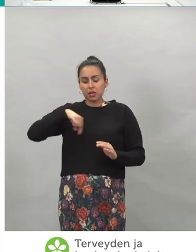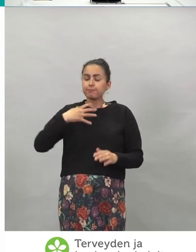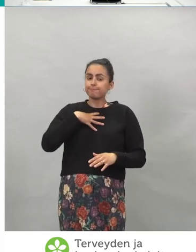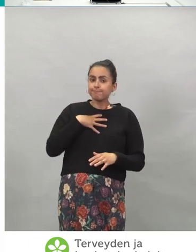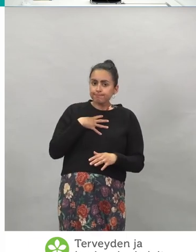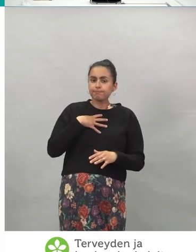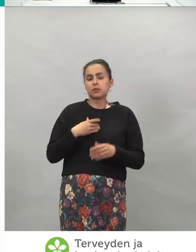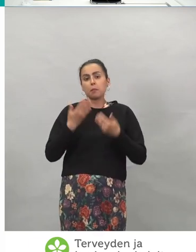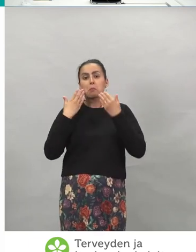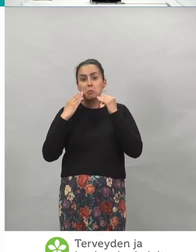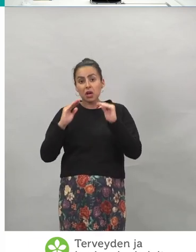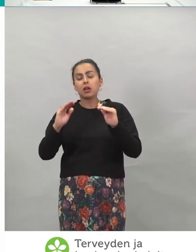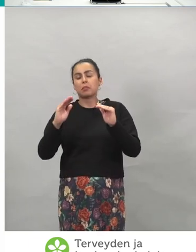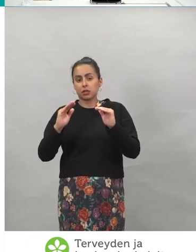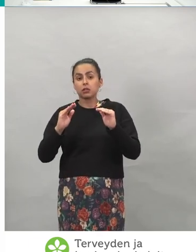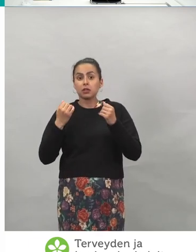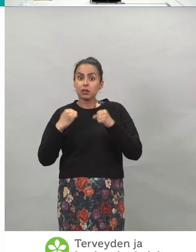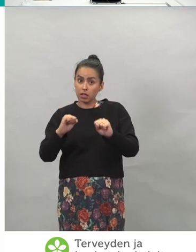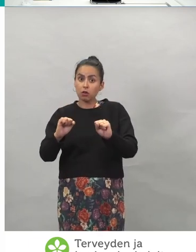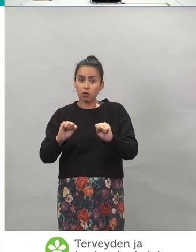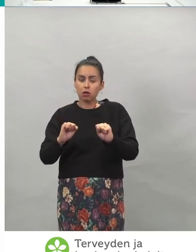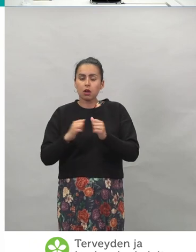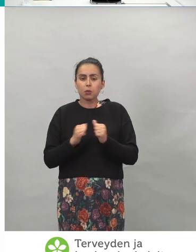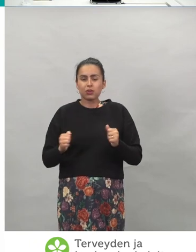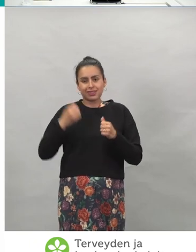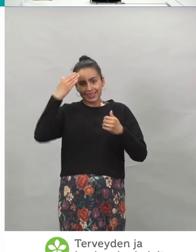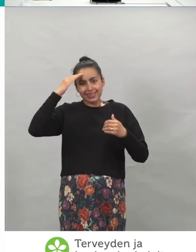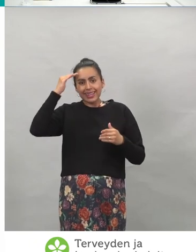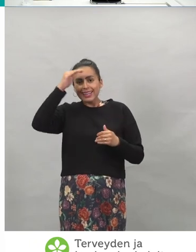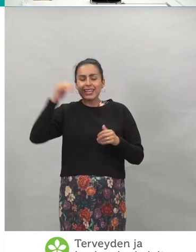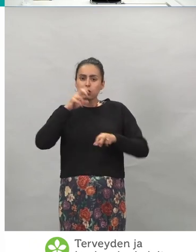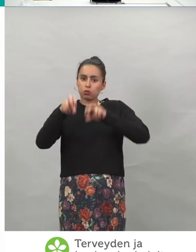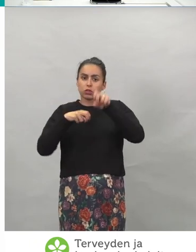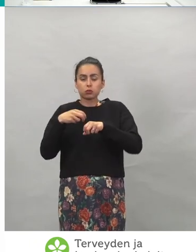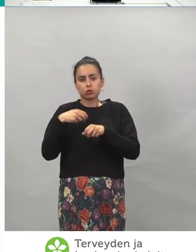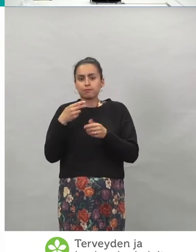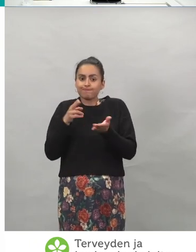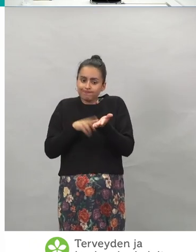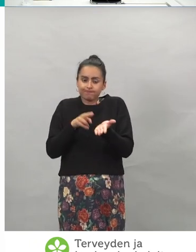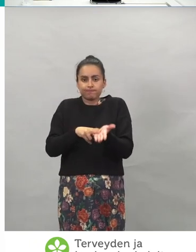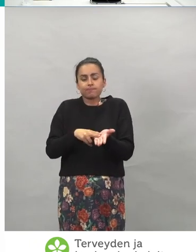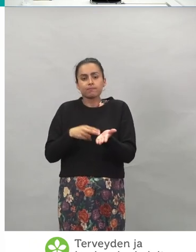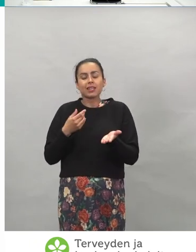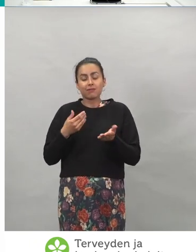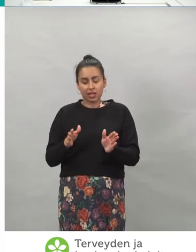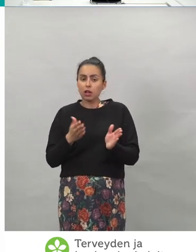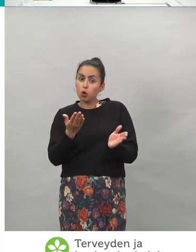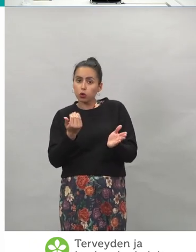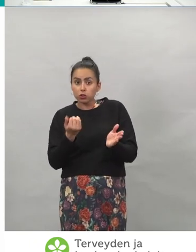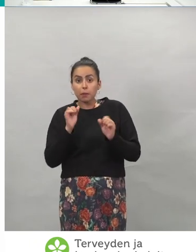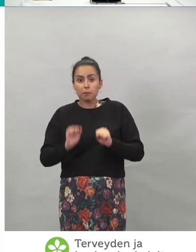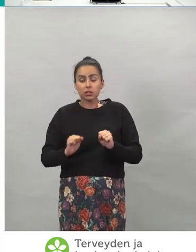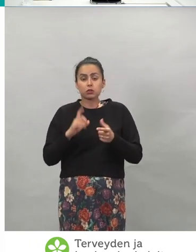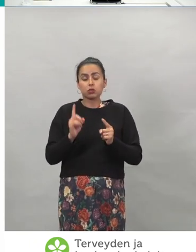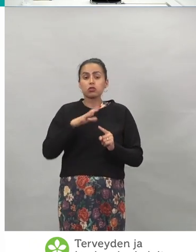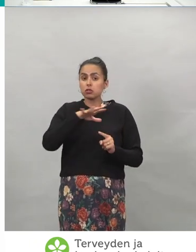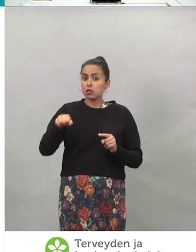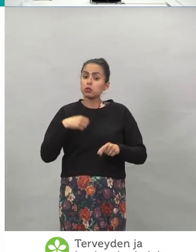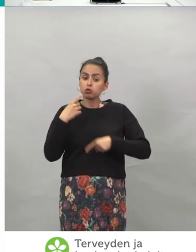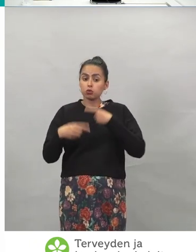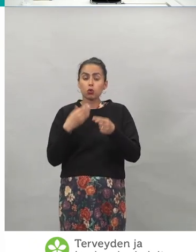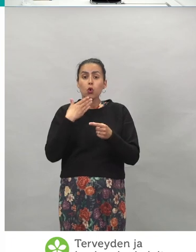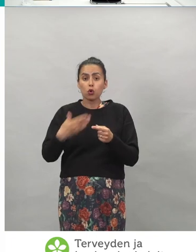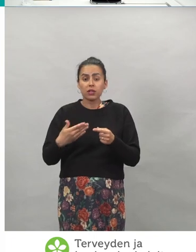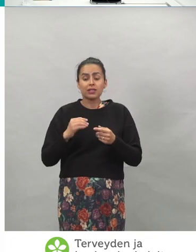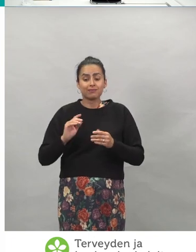parempikin teho, mutta se näyttö, tieteellinen tutkimusnäyttö, niin se vielä odottaa itseänsä. Jos kaikki menee hyvin, niin ensi